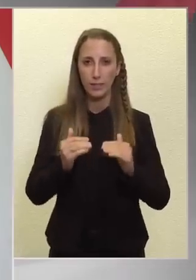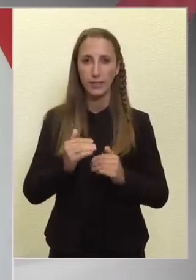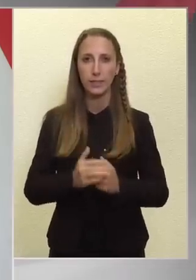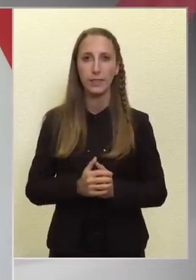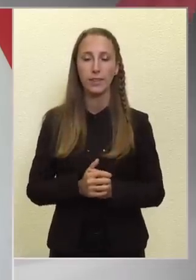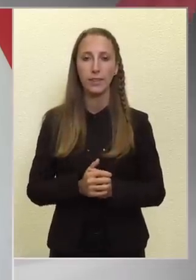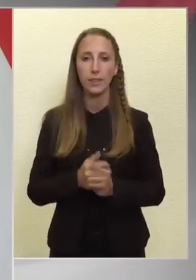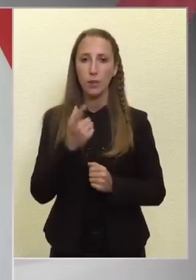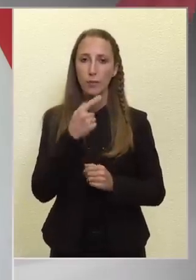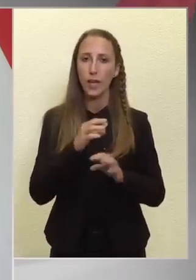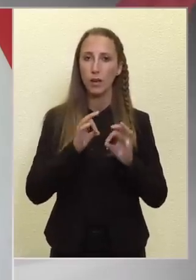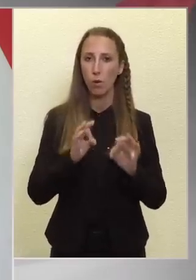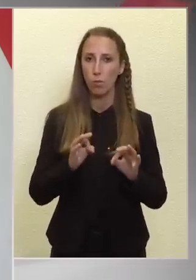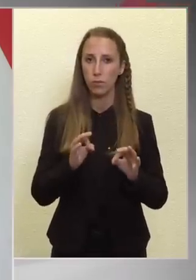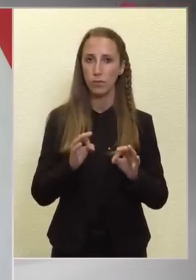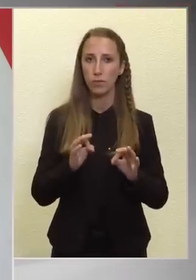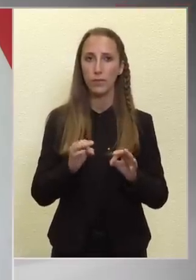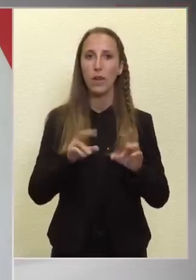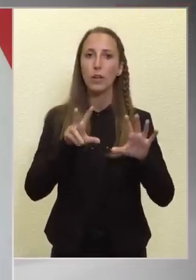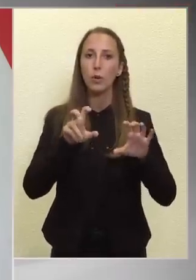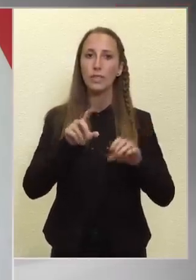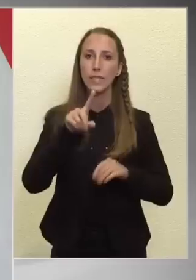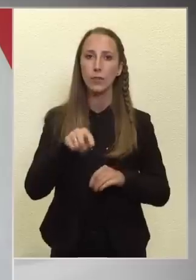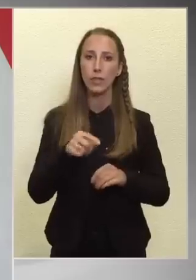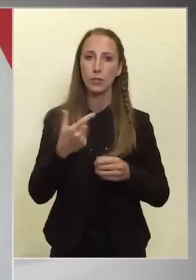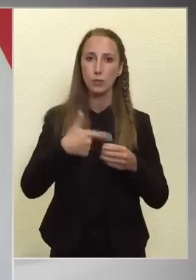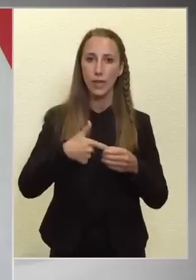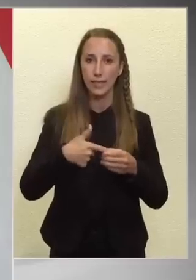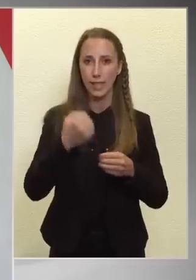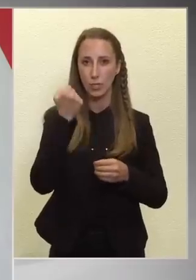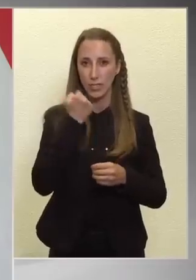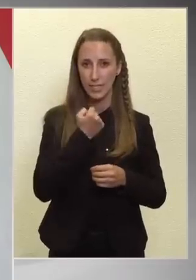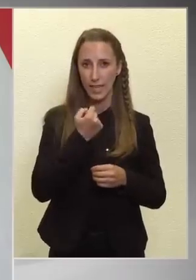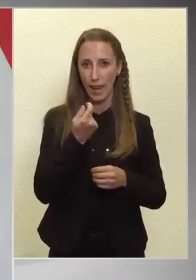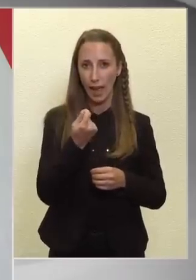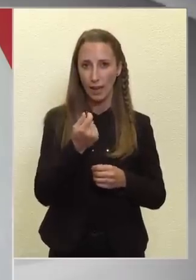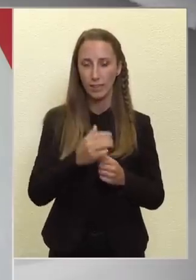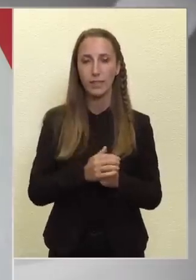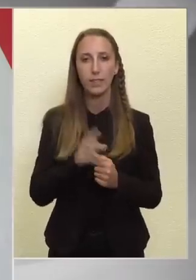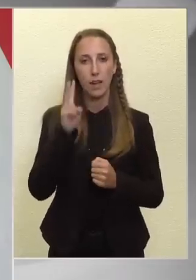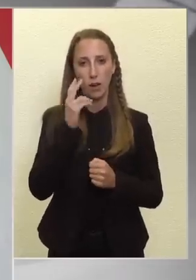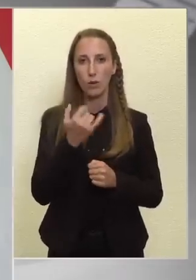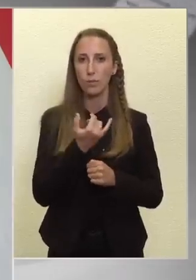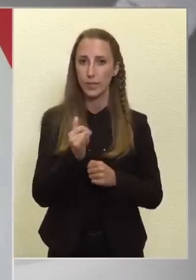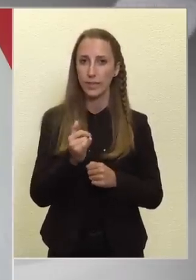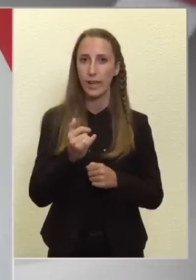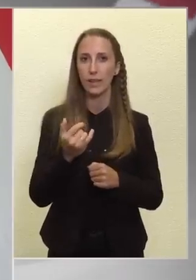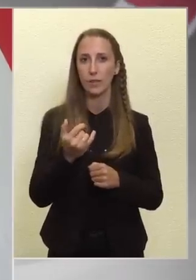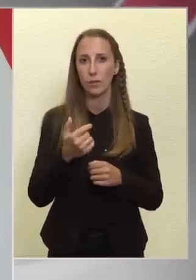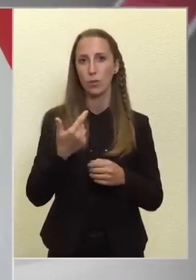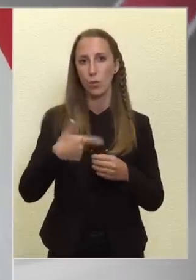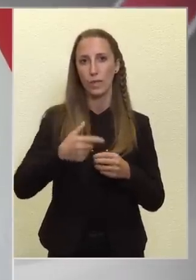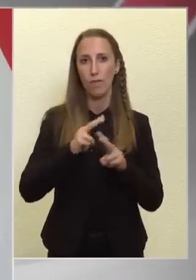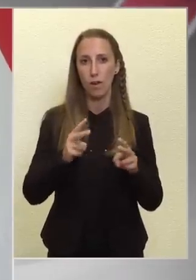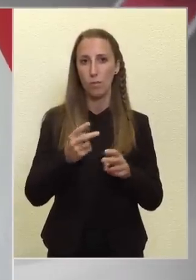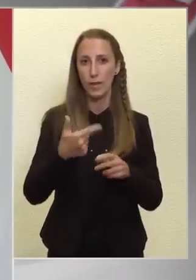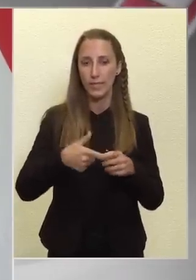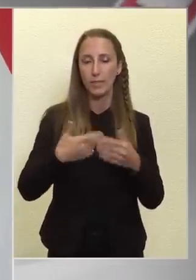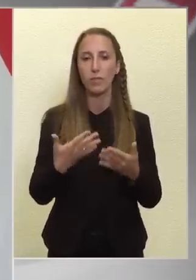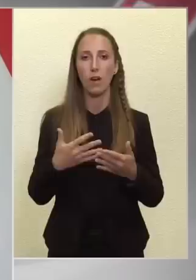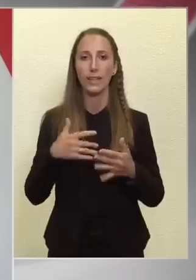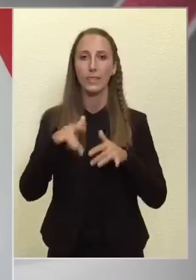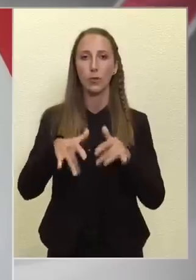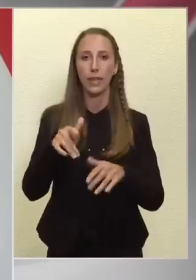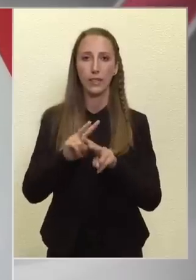mi a jobb 800 forintos benzin és dízelár, és akkor minden kútnál van benzin, vagy pedig, hogy időnként vannak